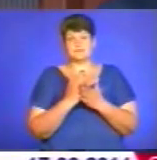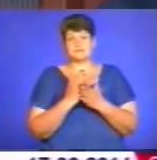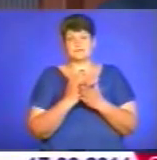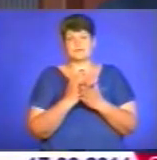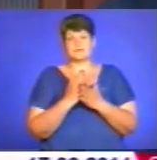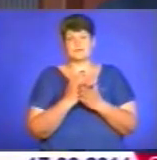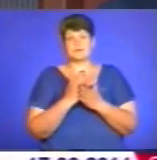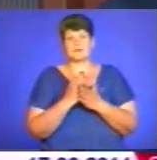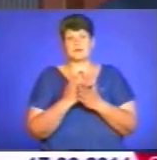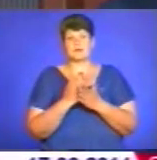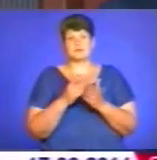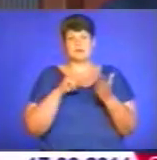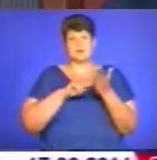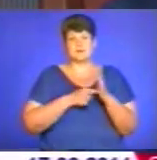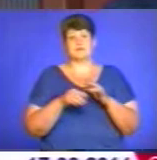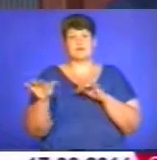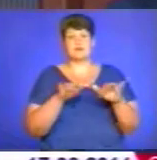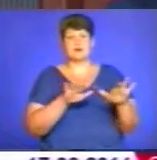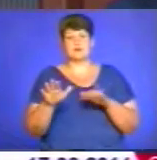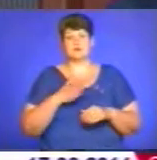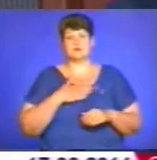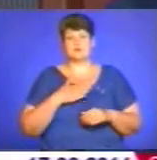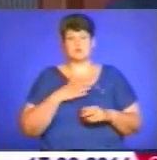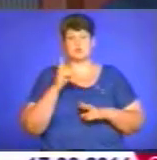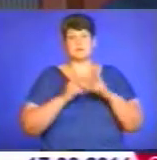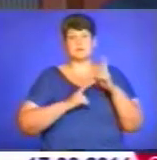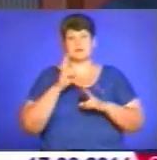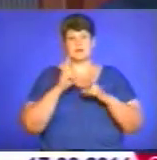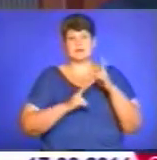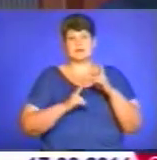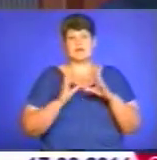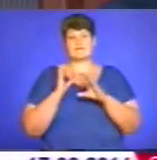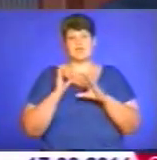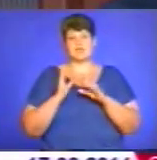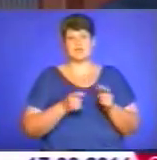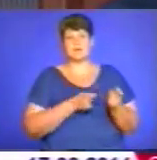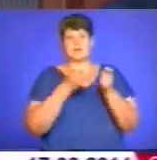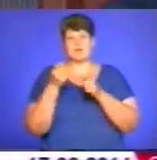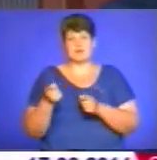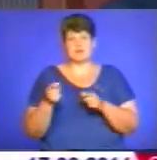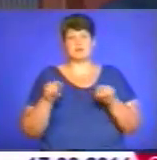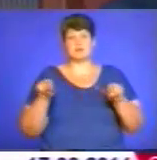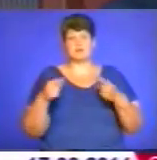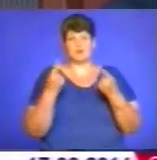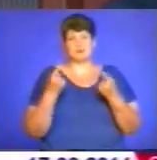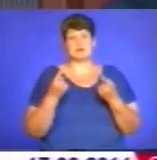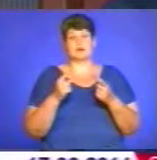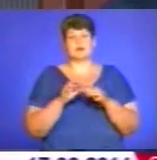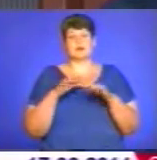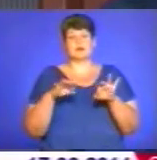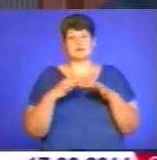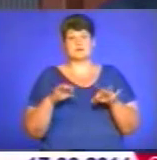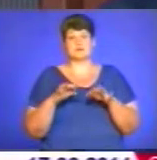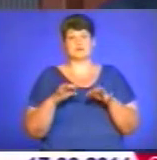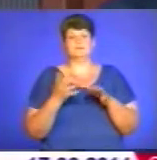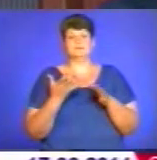діяльності нашого авіаційного підприємства на вантажні перевезення, на створення транспортно-логістичного кластеру на базі